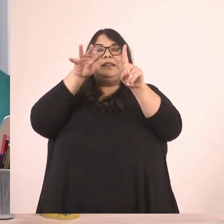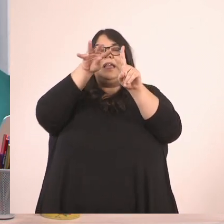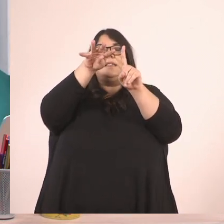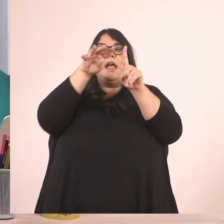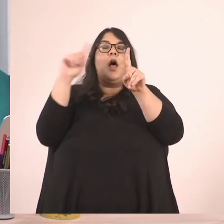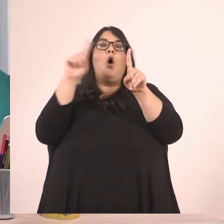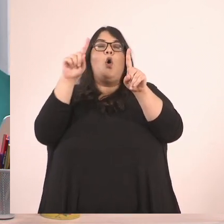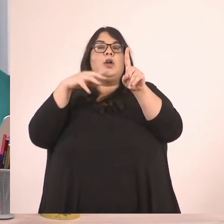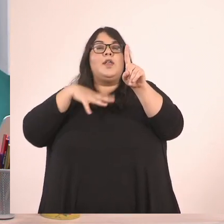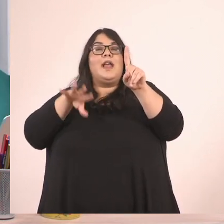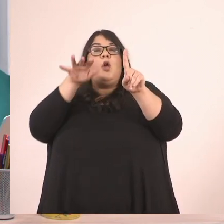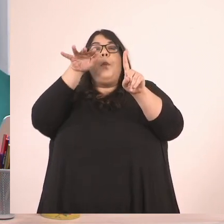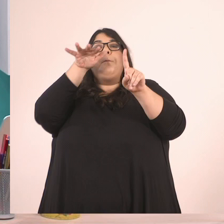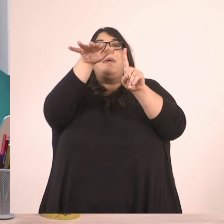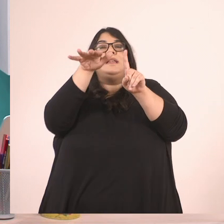σε πέμπτα